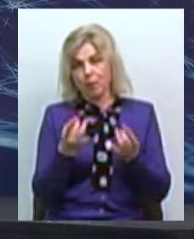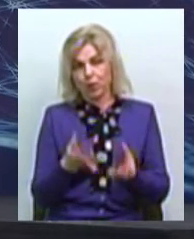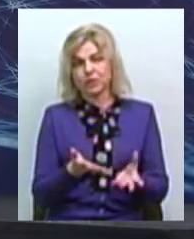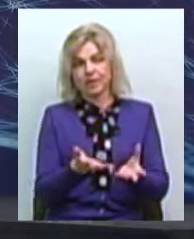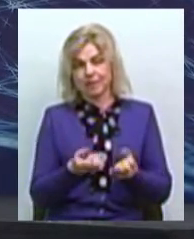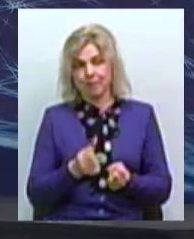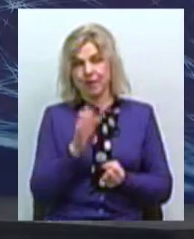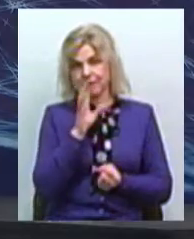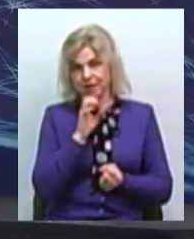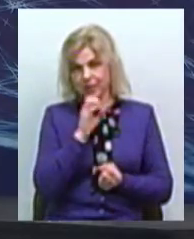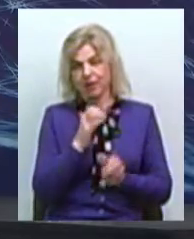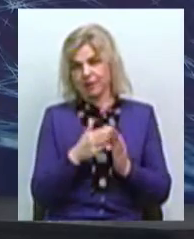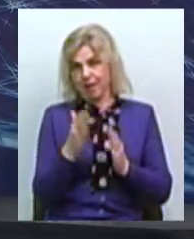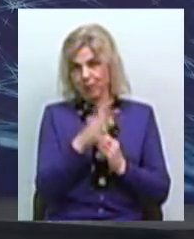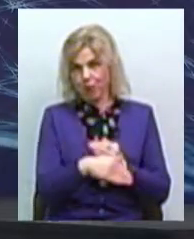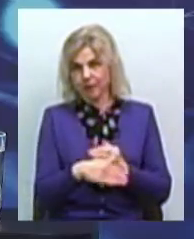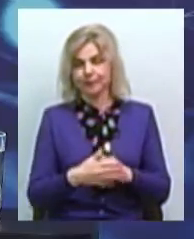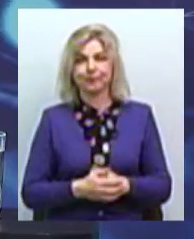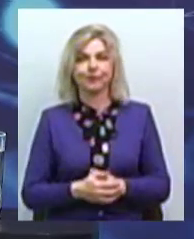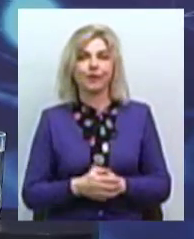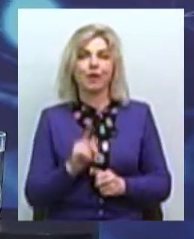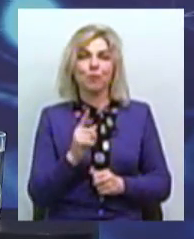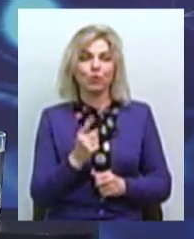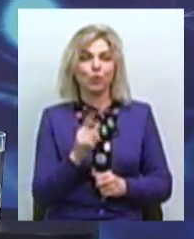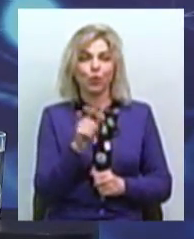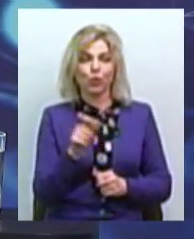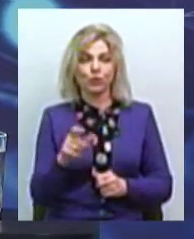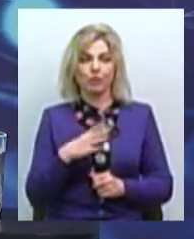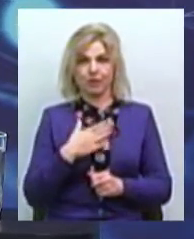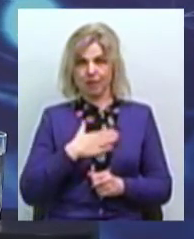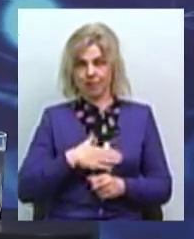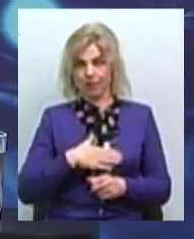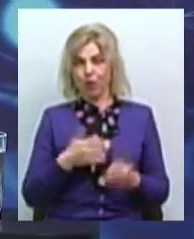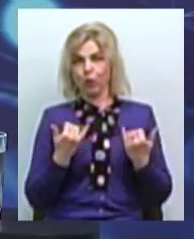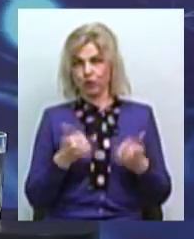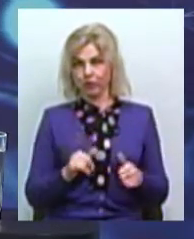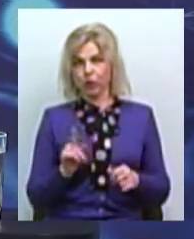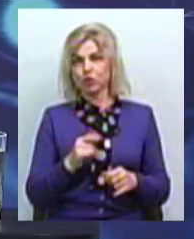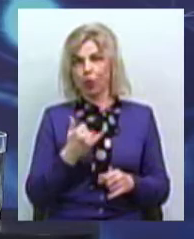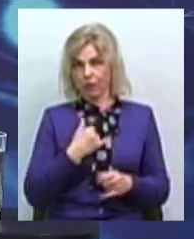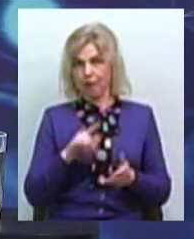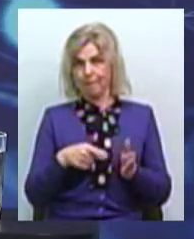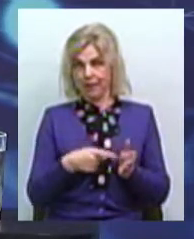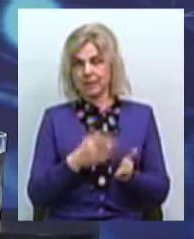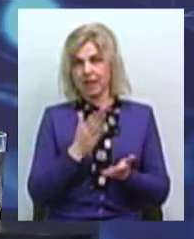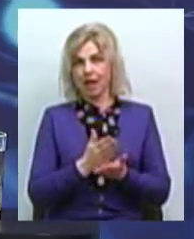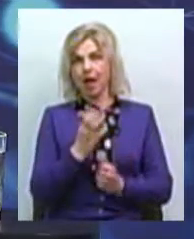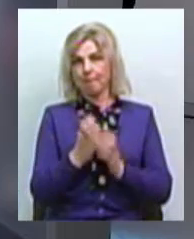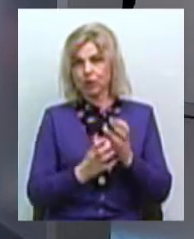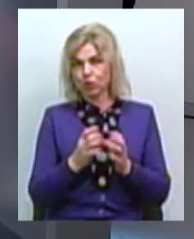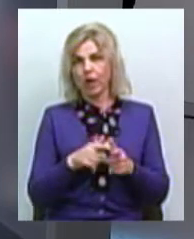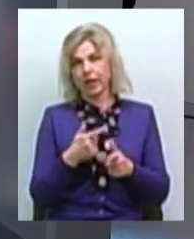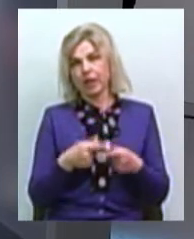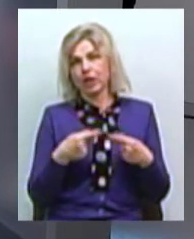хотіли забрати цю тваринку, тому що вони були приємно здивовані, що взагалі в нас в місті є міжнародні або